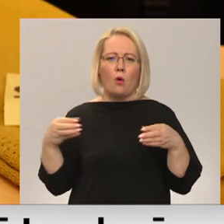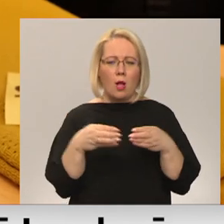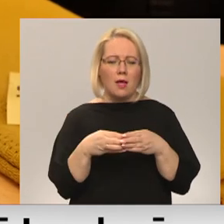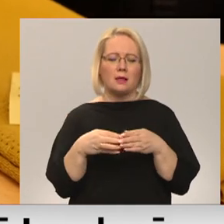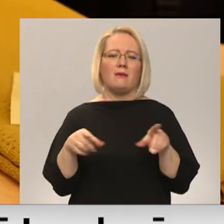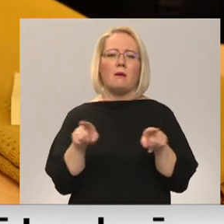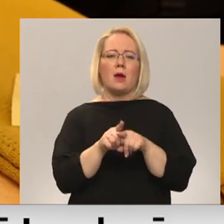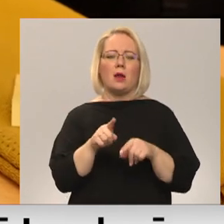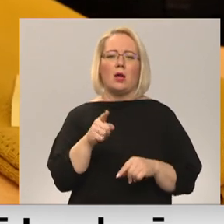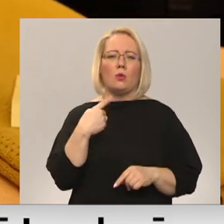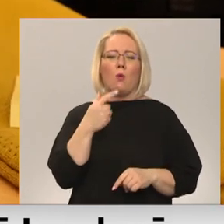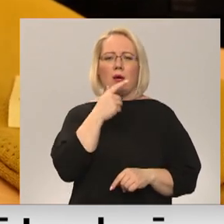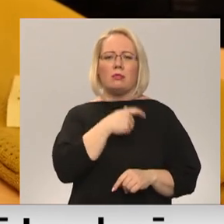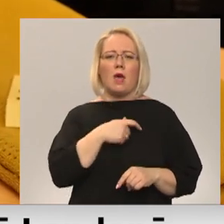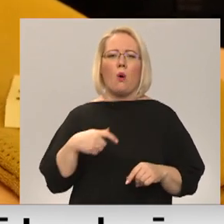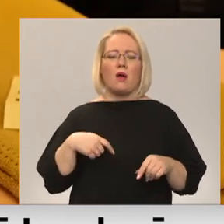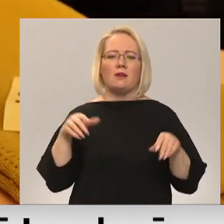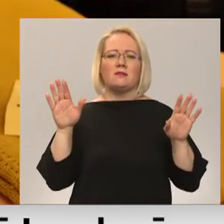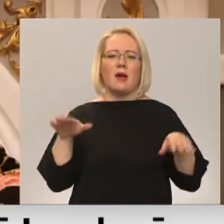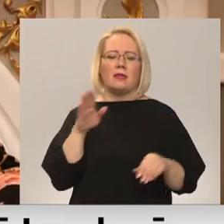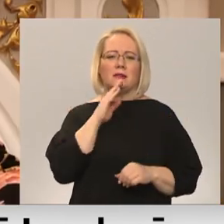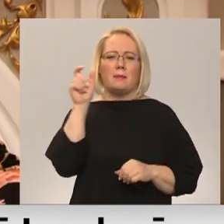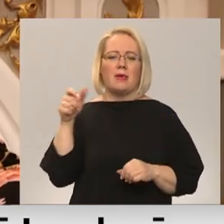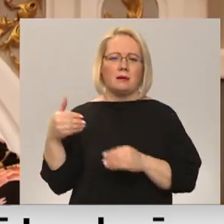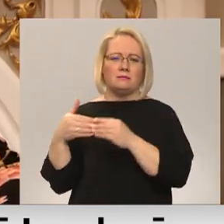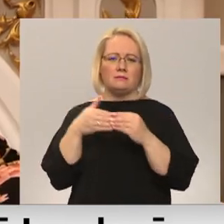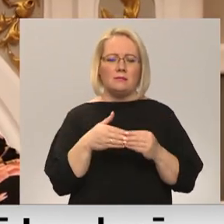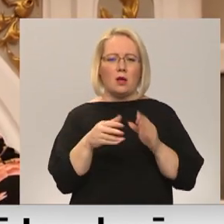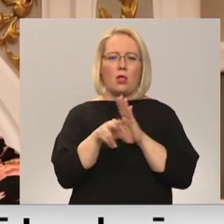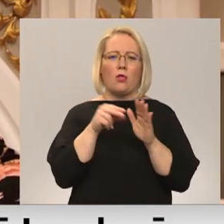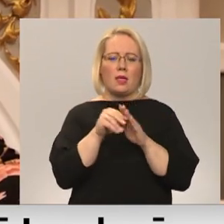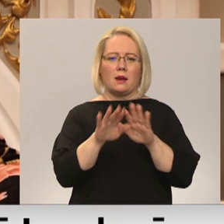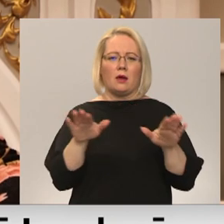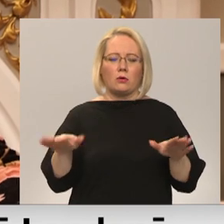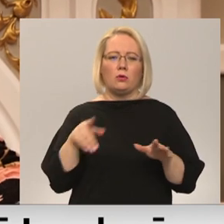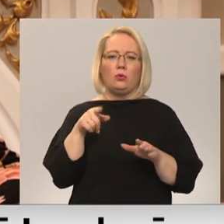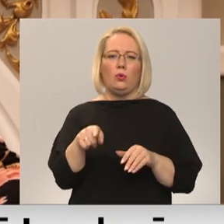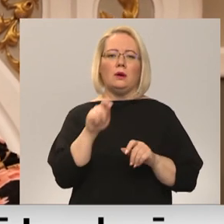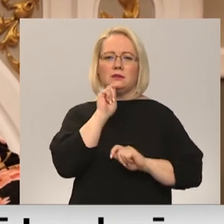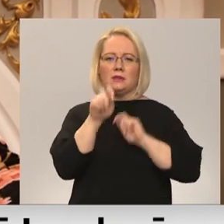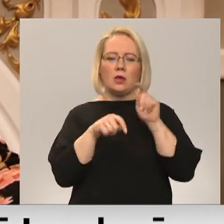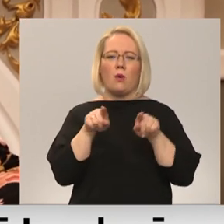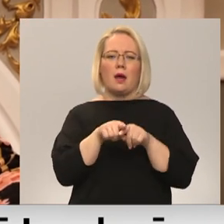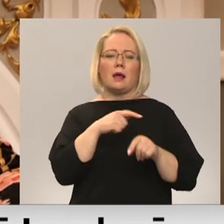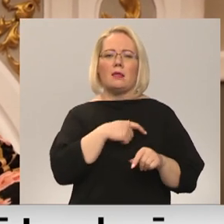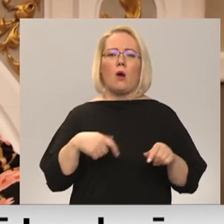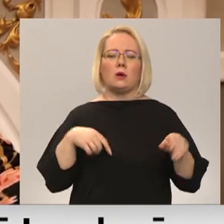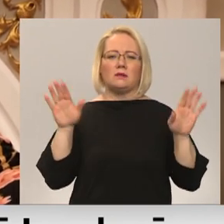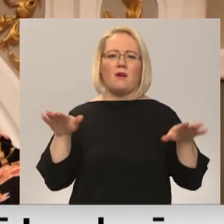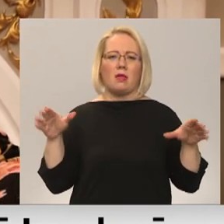no Daugavas vanadzēm sanesa meitenes loterēju. Tas tiek ziedots arī Daugavas vanadze